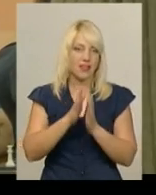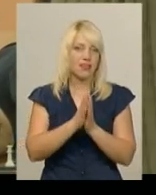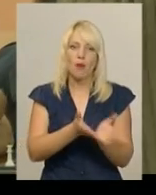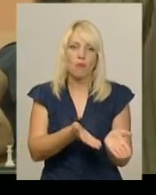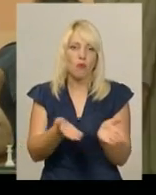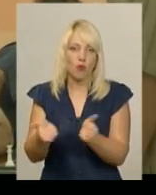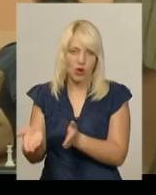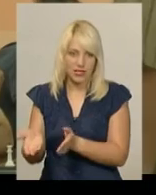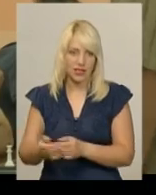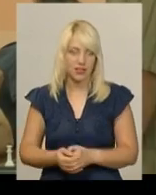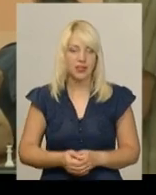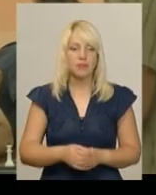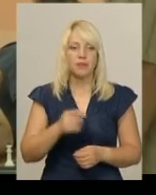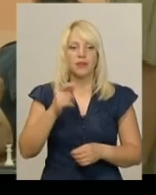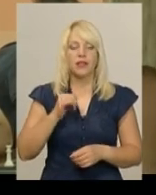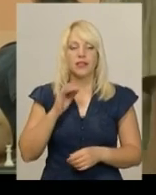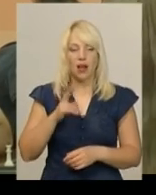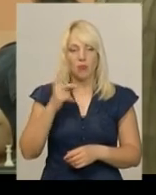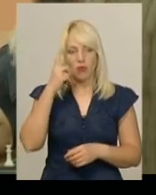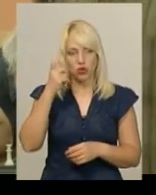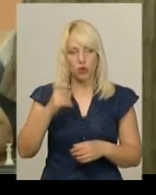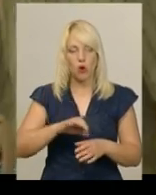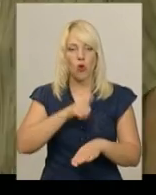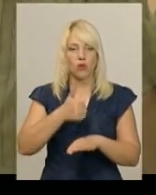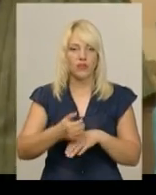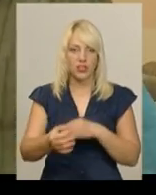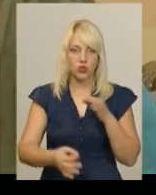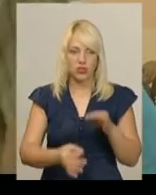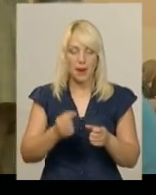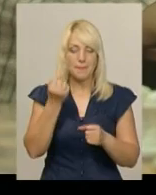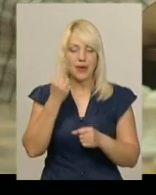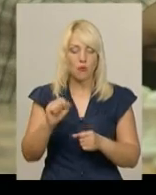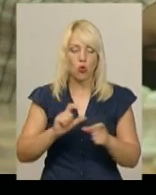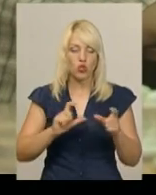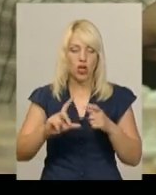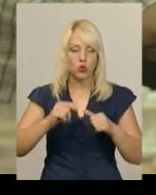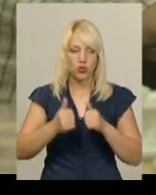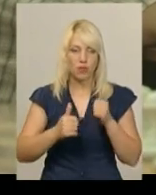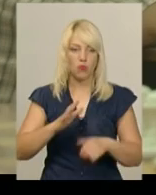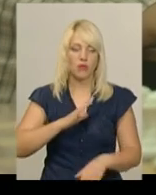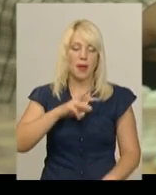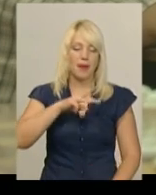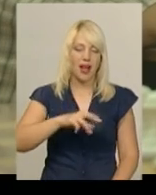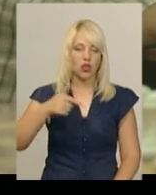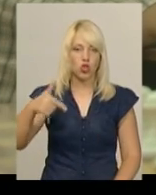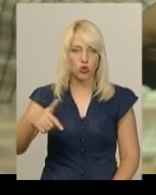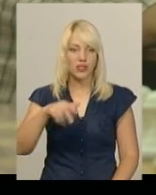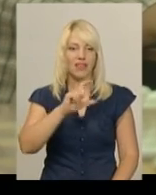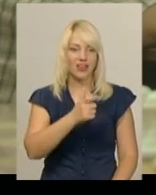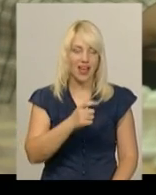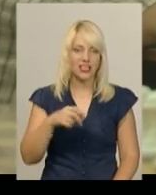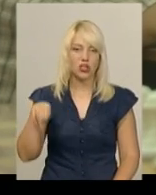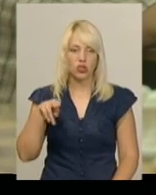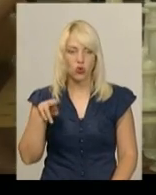Як повідомив головний суддя змагань Анатолій Харьков, переможцями шахового турніру у трьох групах стали Михайло Григорів, Єгенія Дзятко і Олег